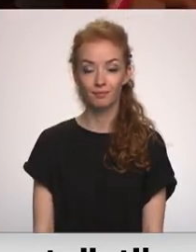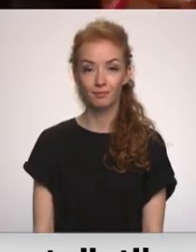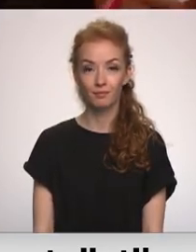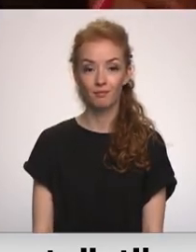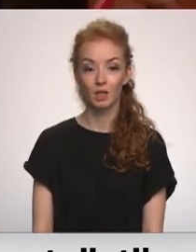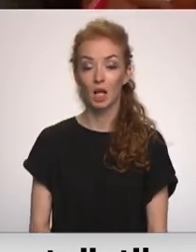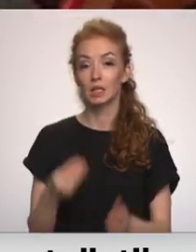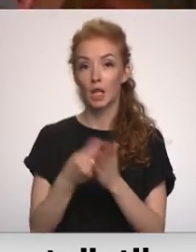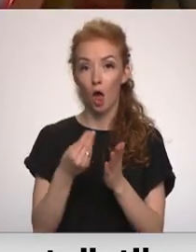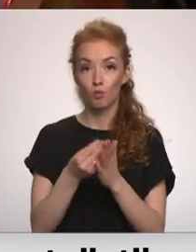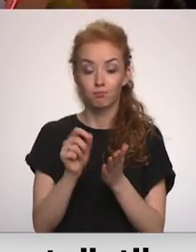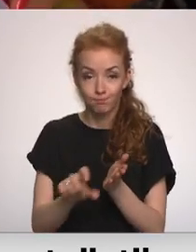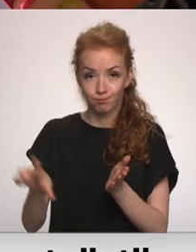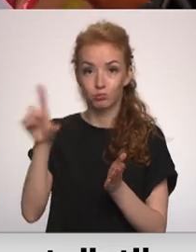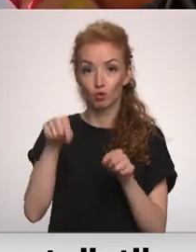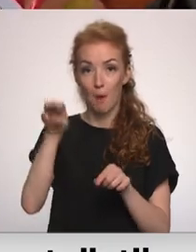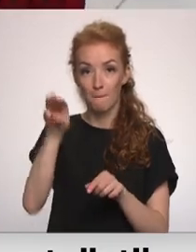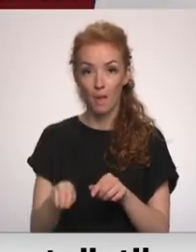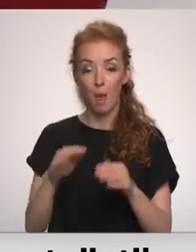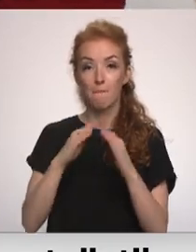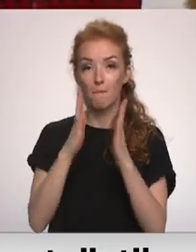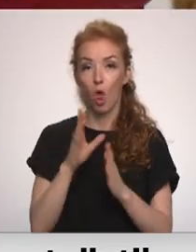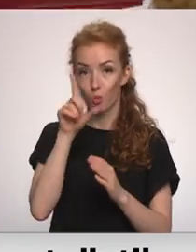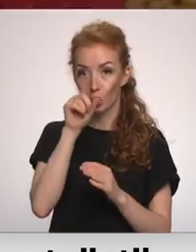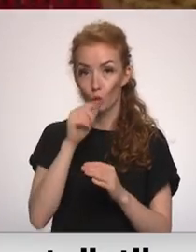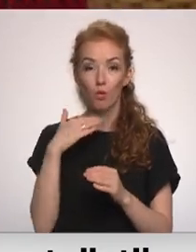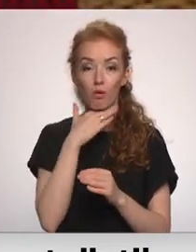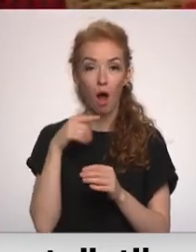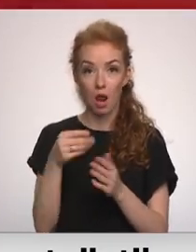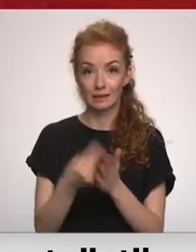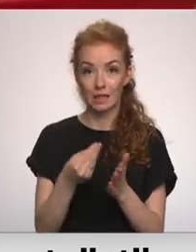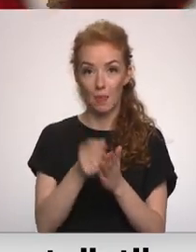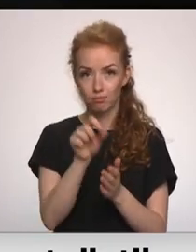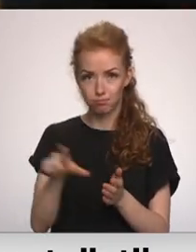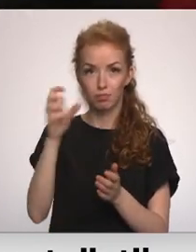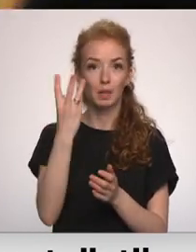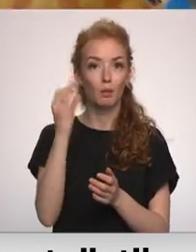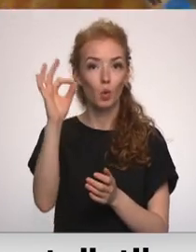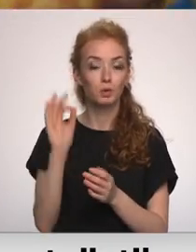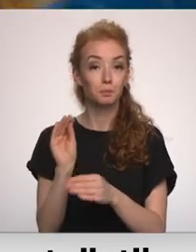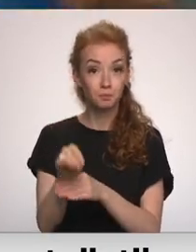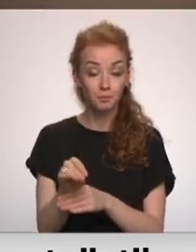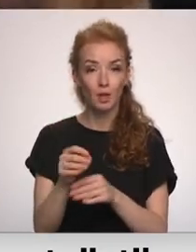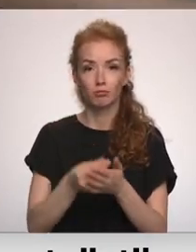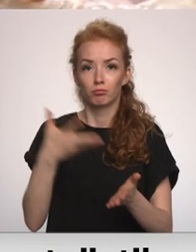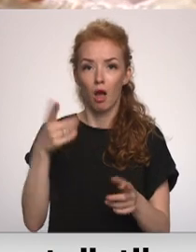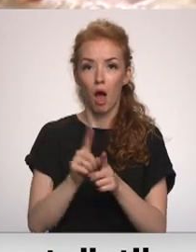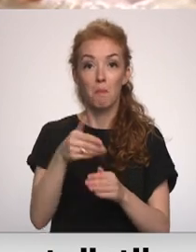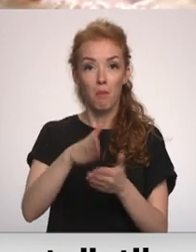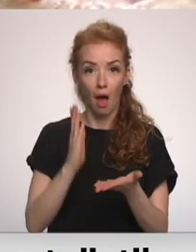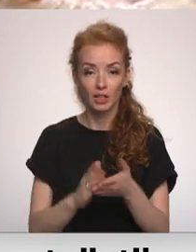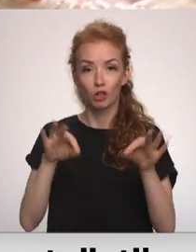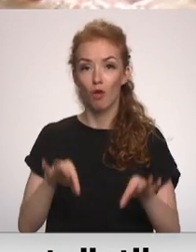Ievērojums cenu kāpums šomēnis bijis mājputnu gaļai, kurai cenu pieaugusi par 15%. Dārgāk kļuvos arī maiza,